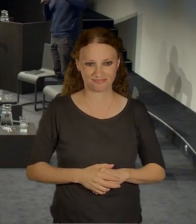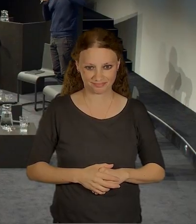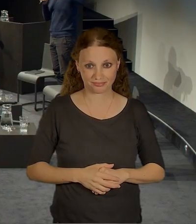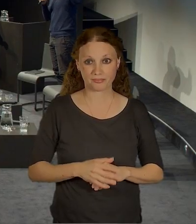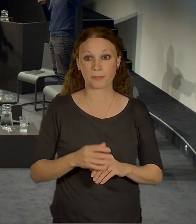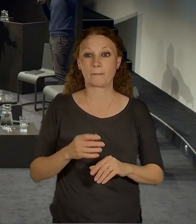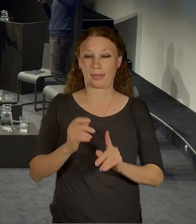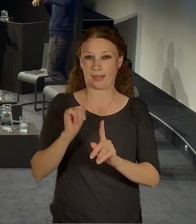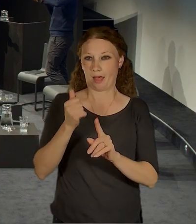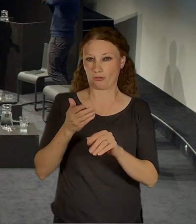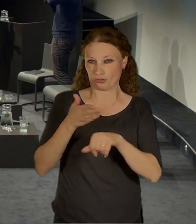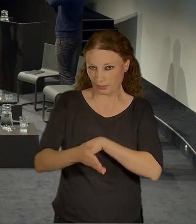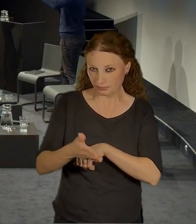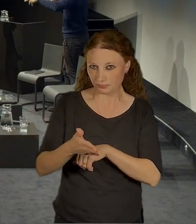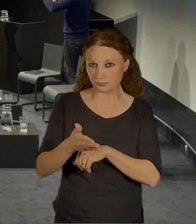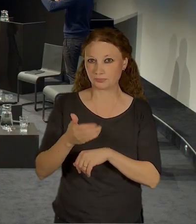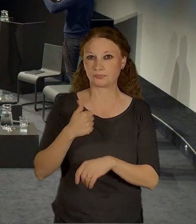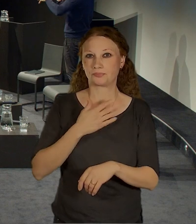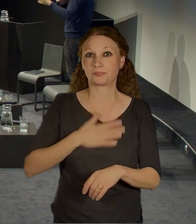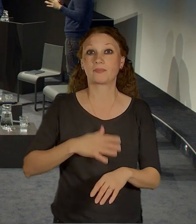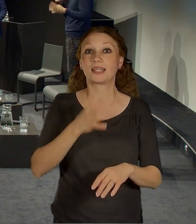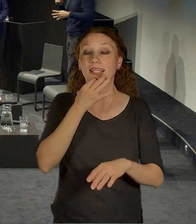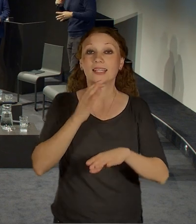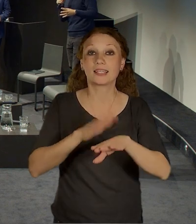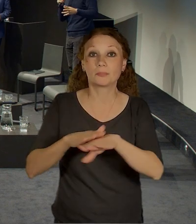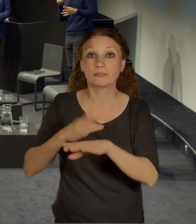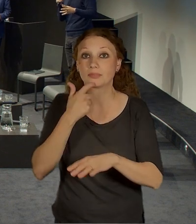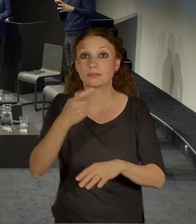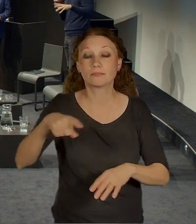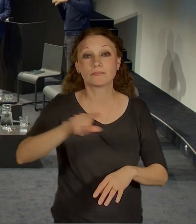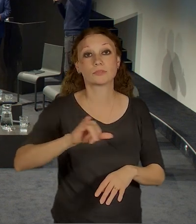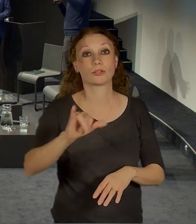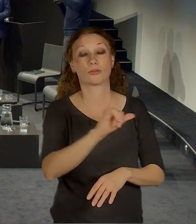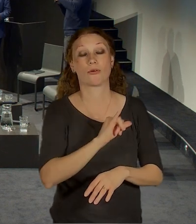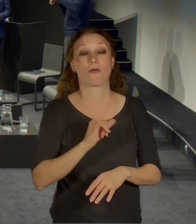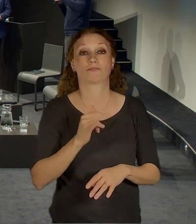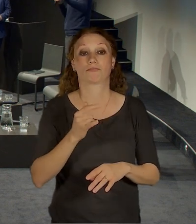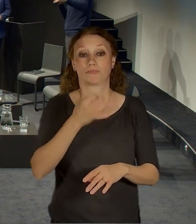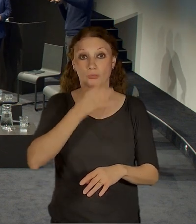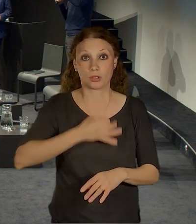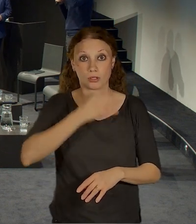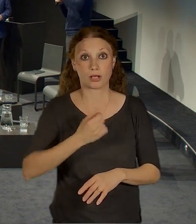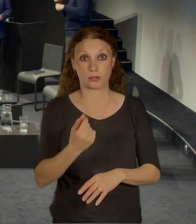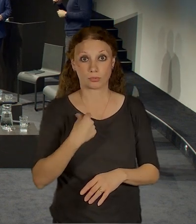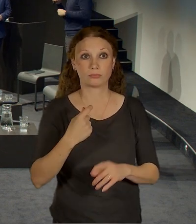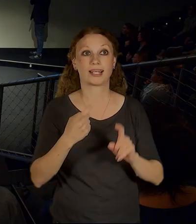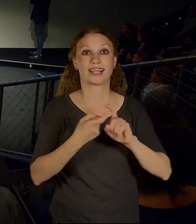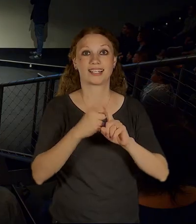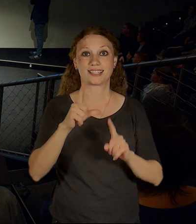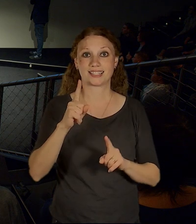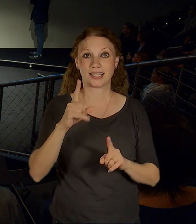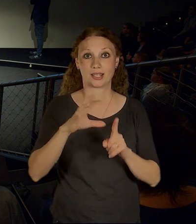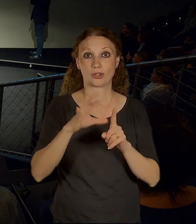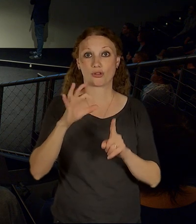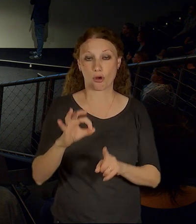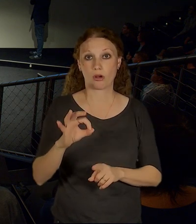prezentace, nebo budeme pokračovat. Pokud budete chtít v průběhu pokládat dotazy, tak je vám k dispozici slido. slido.com, tam vyplníte hashtag